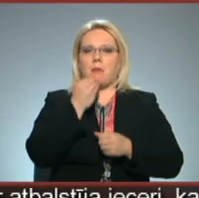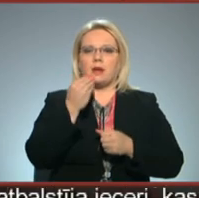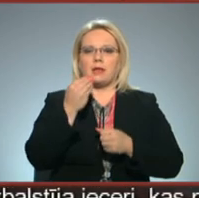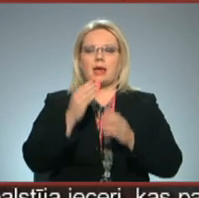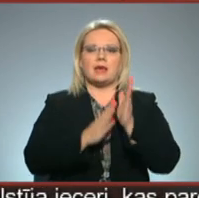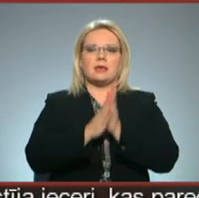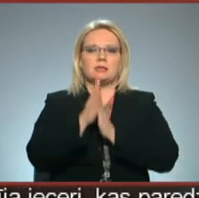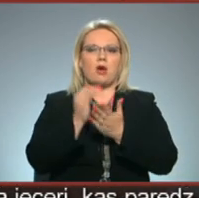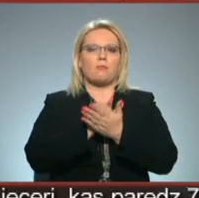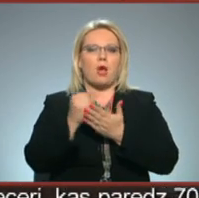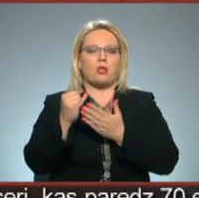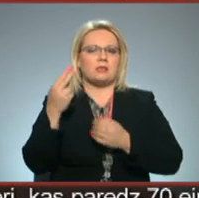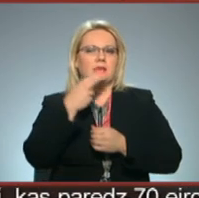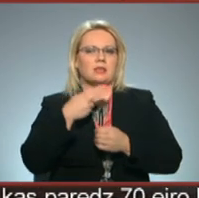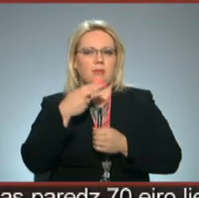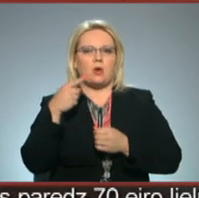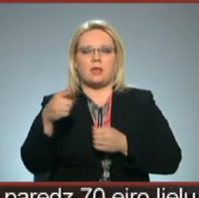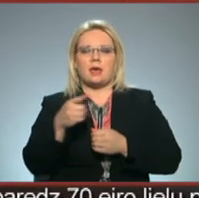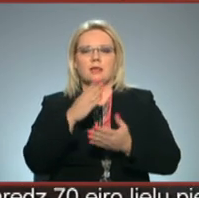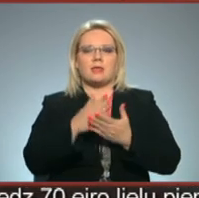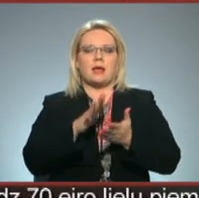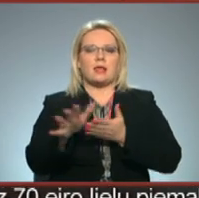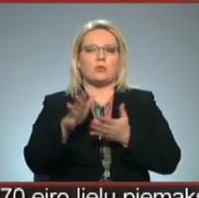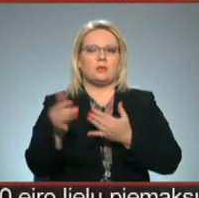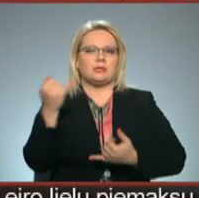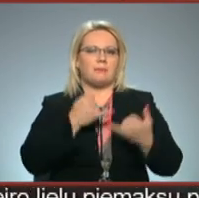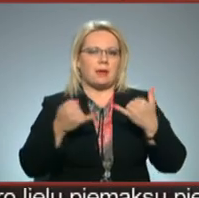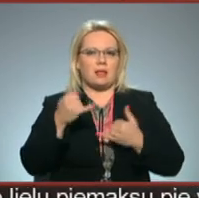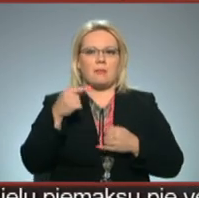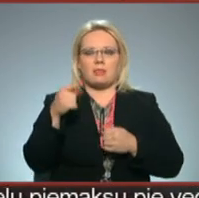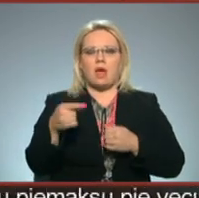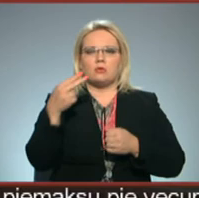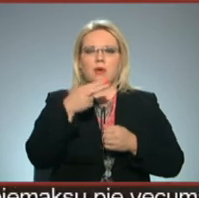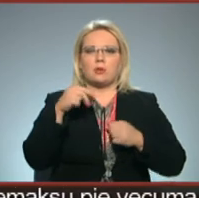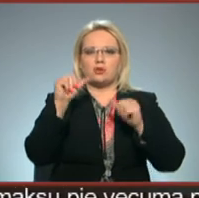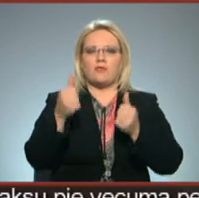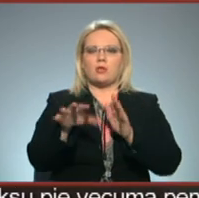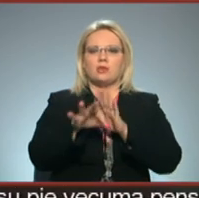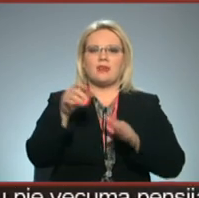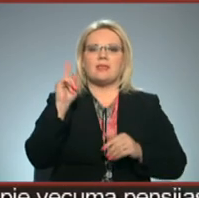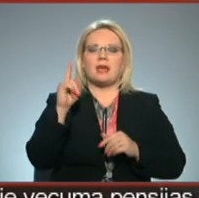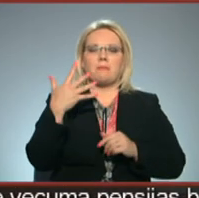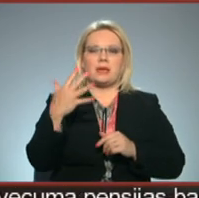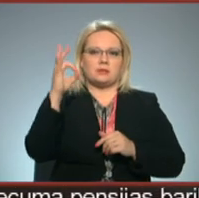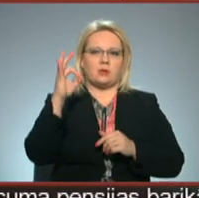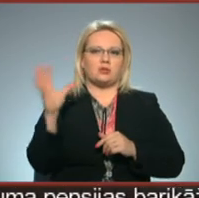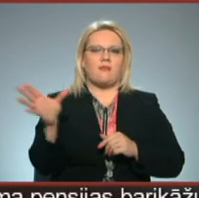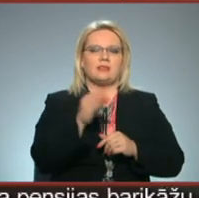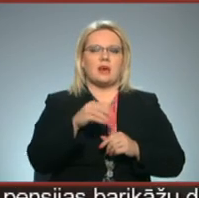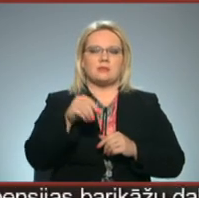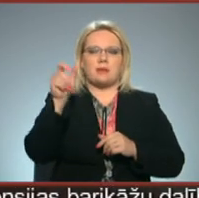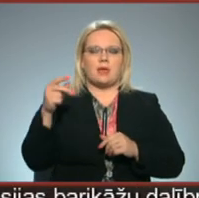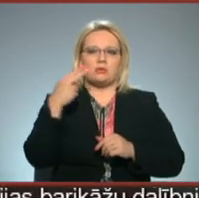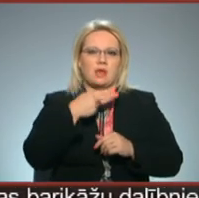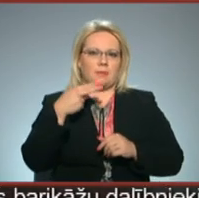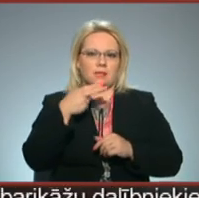izaug bioloģiskajās saimniecībās, jo tajās netiek lietots ķimikālīs, taču šādu saimniekošanas veidi izvēlējušies tikai aptuveni 5% no visām zemnieku